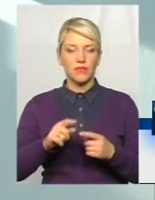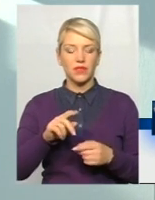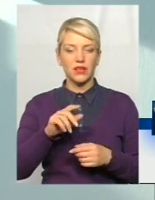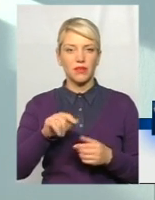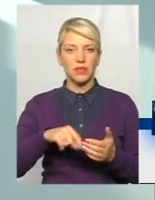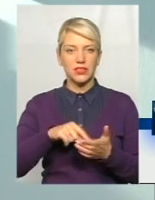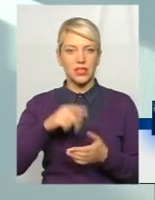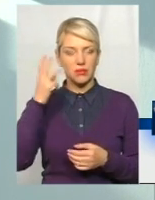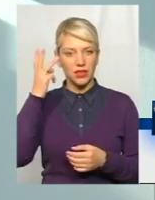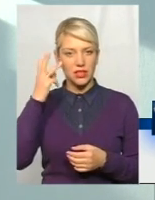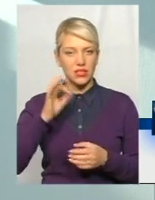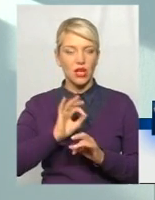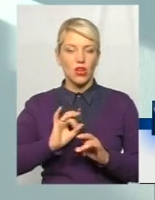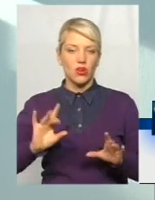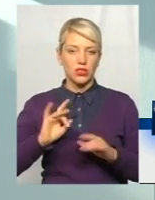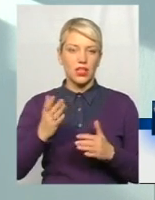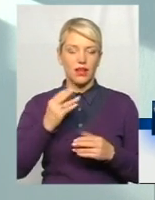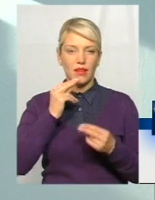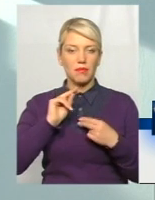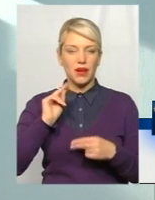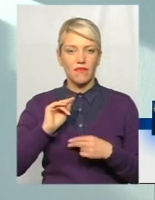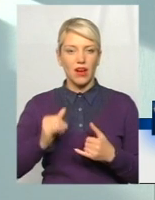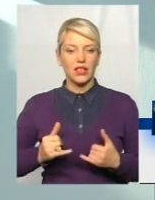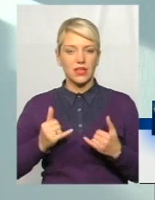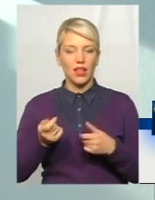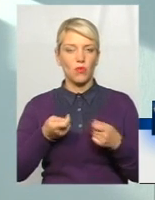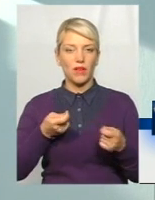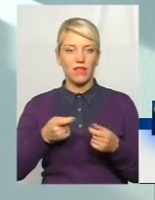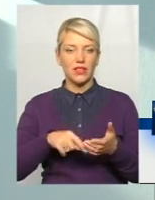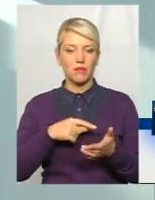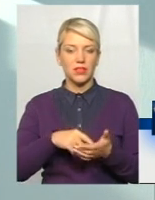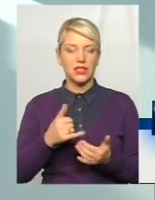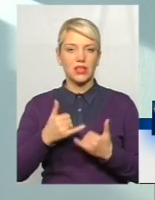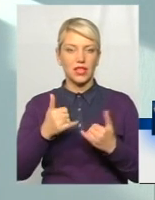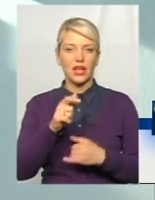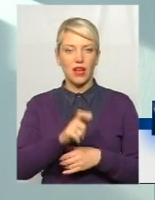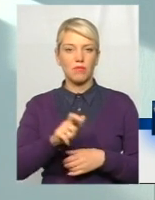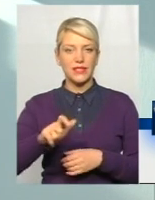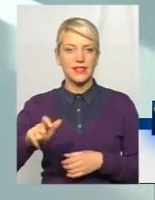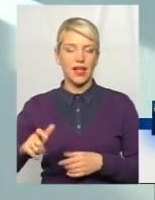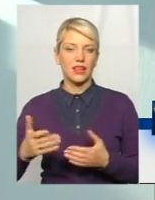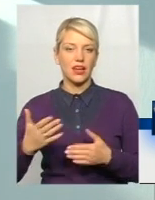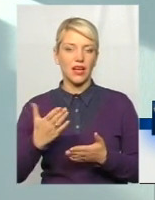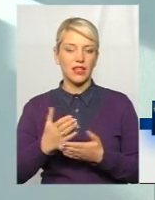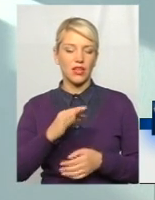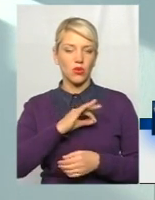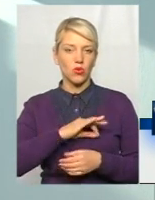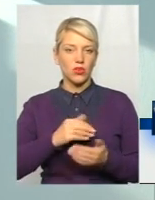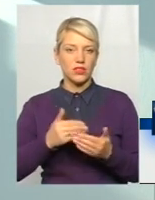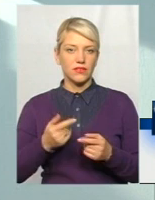Хмельницький, розказати, переваги для них для управління містом, для місцян, яка від того користь власне є.